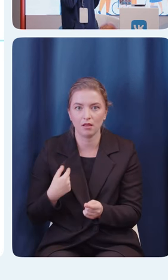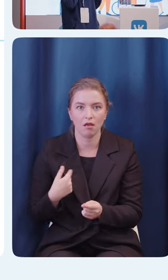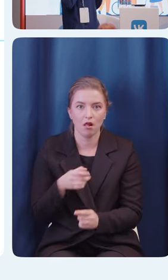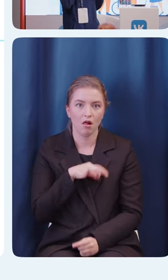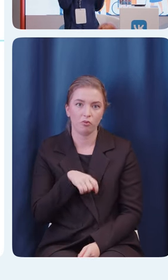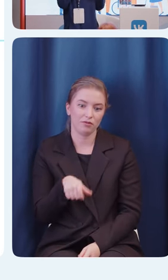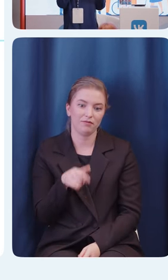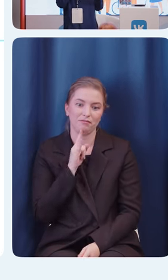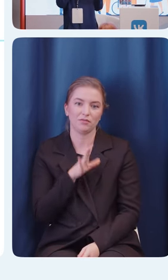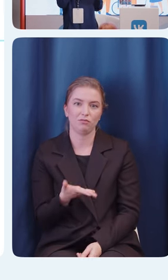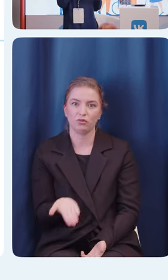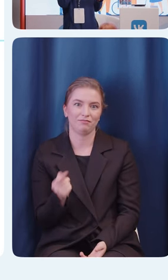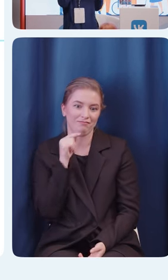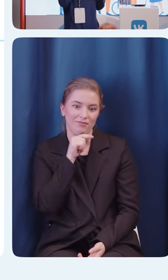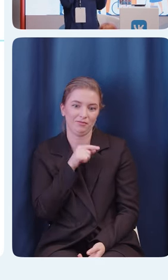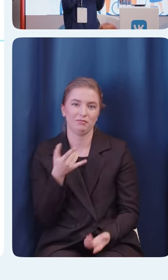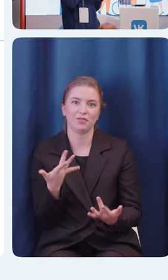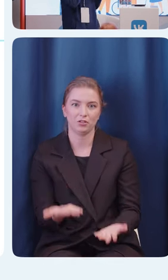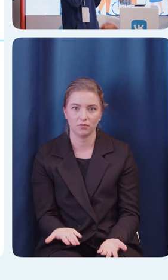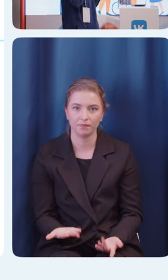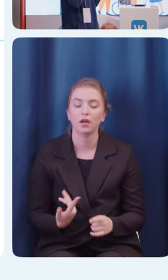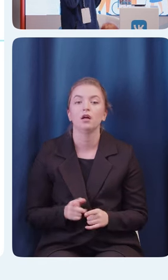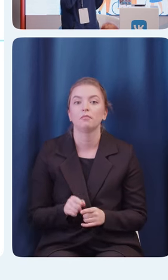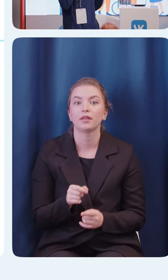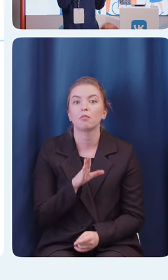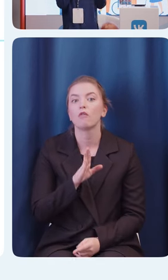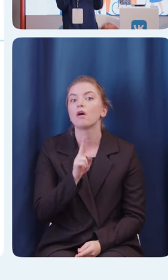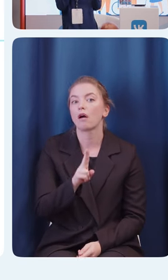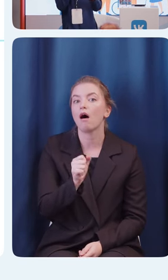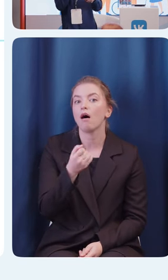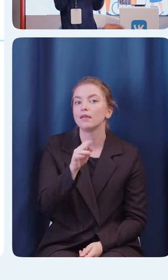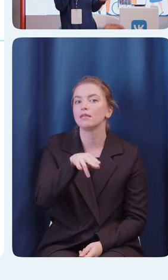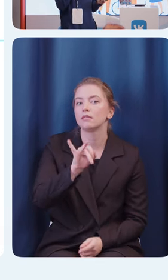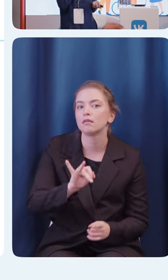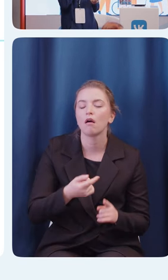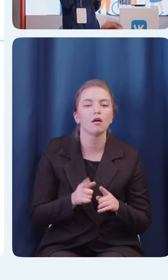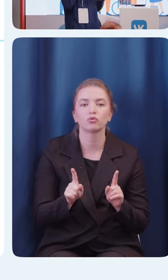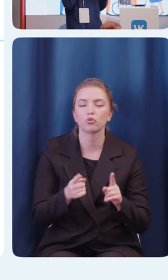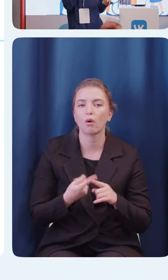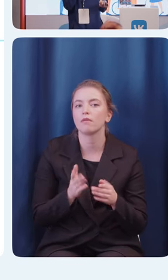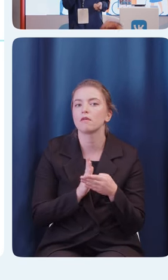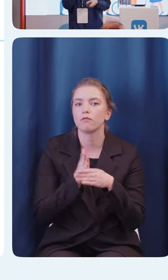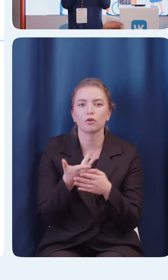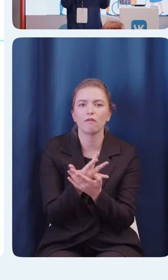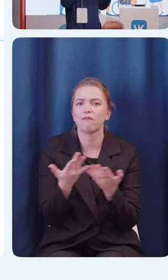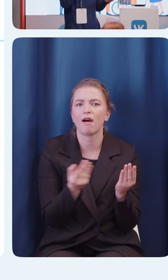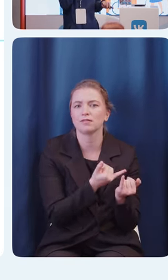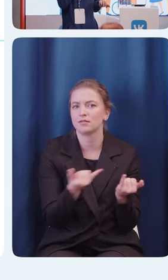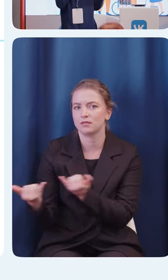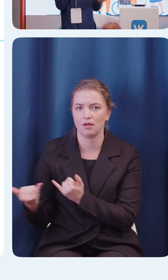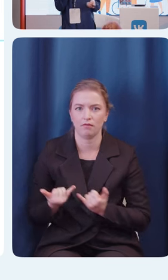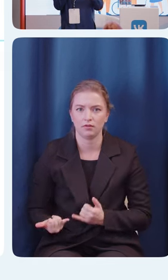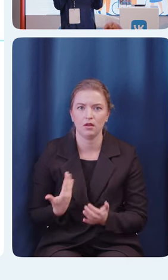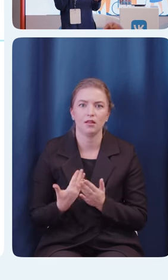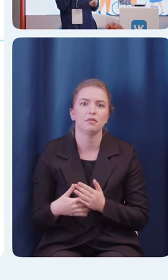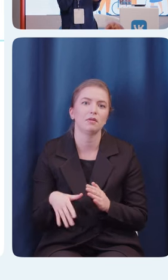Более того, VKID это точка входа в тысячи сервисов, не относящихся к VK. Например, детский мир,